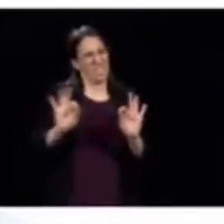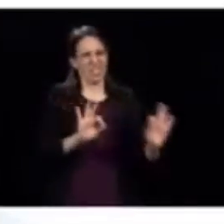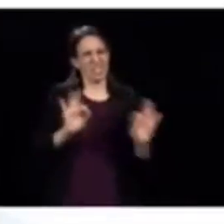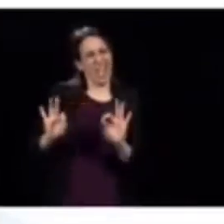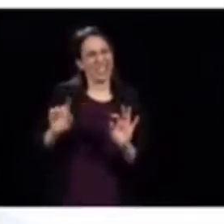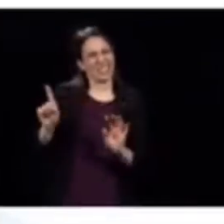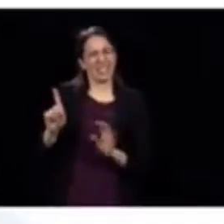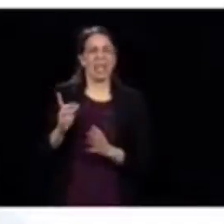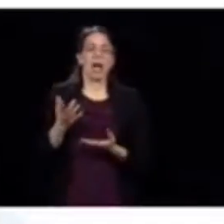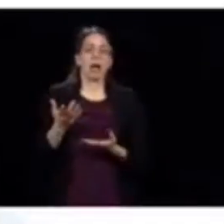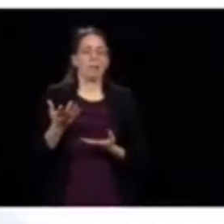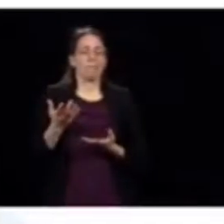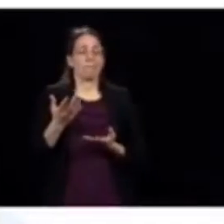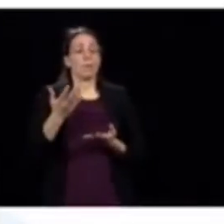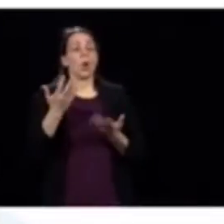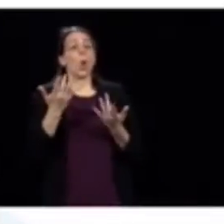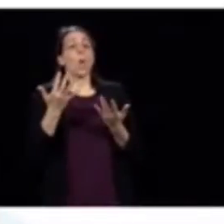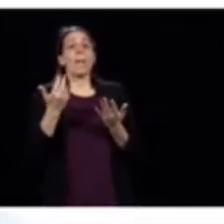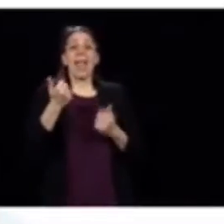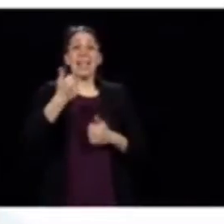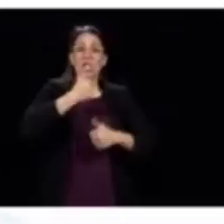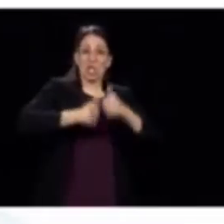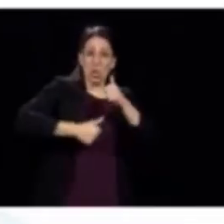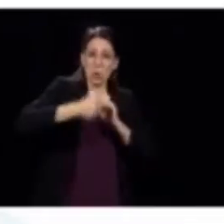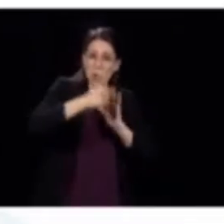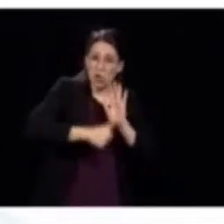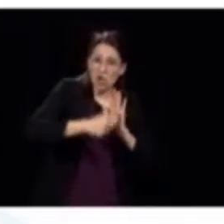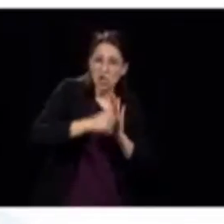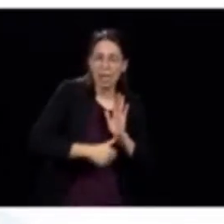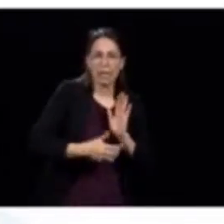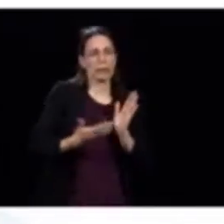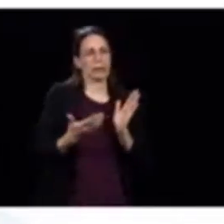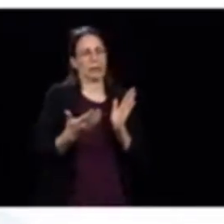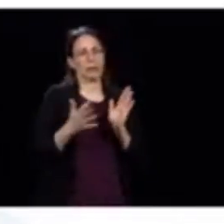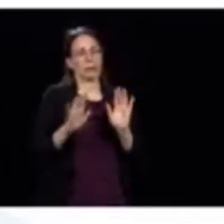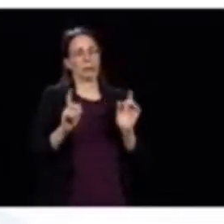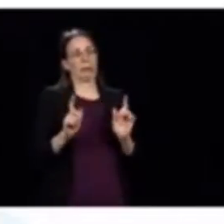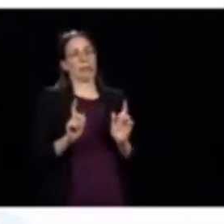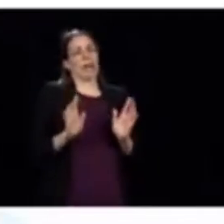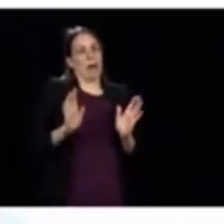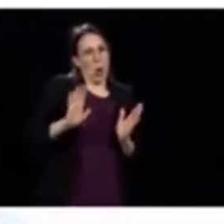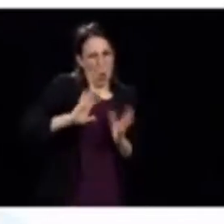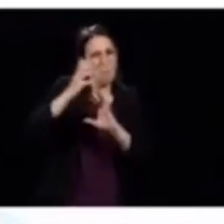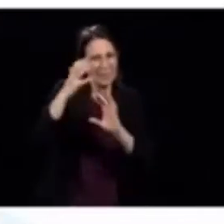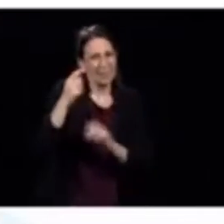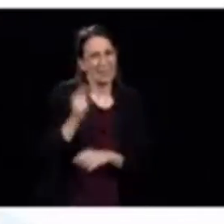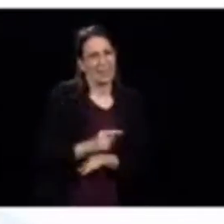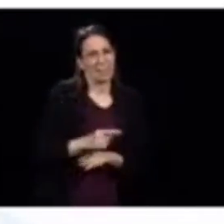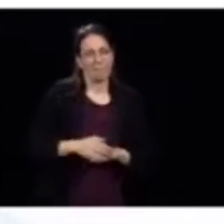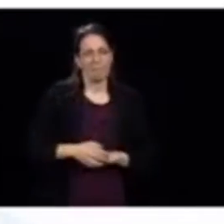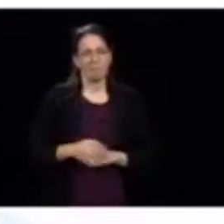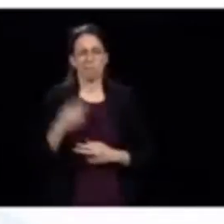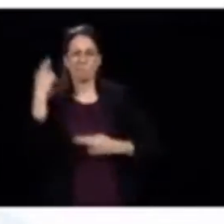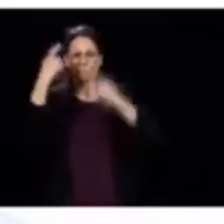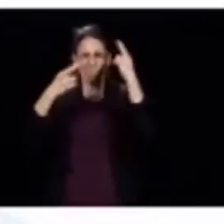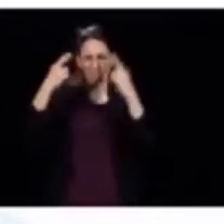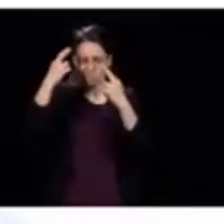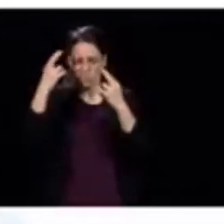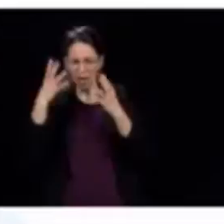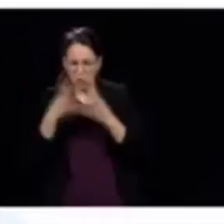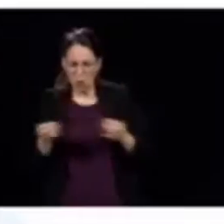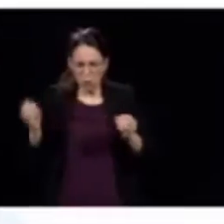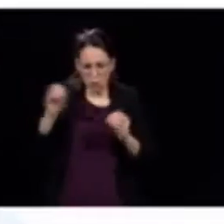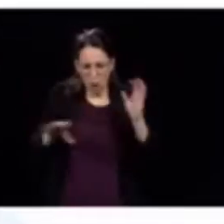Donc, le nombre d'opérations, de chirurgies qui peuvent être faites, c'est plus compliqué. Donc, on cherche des